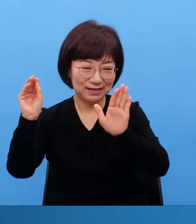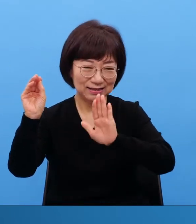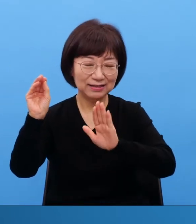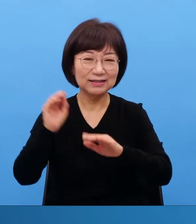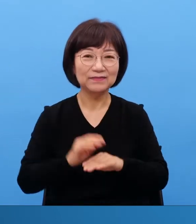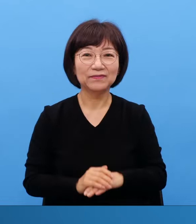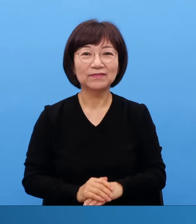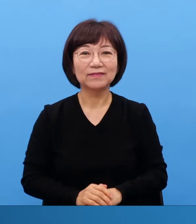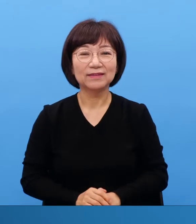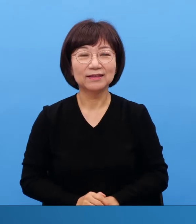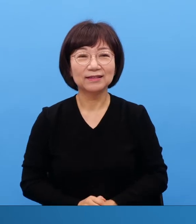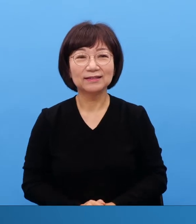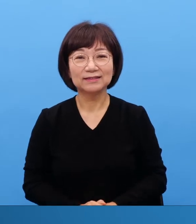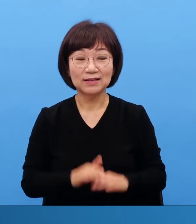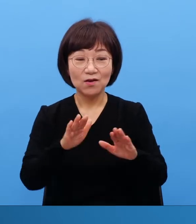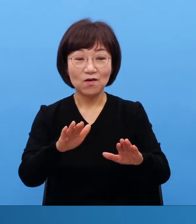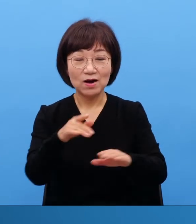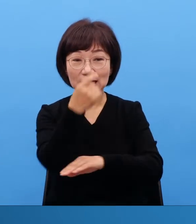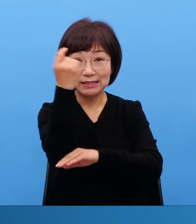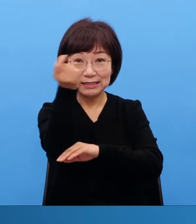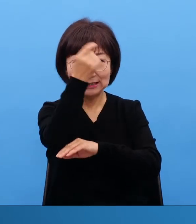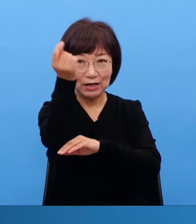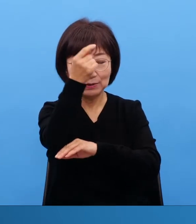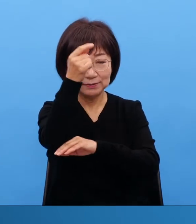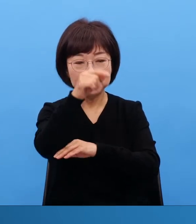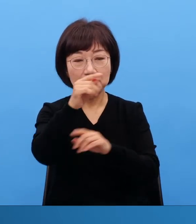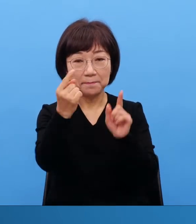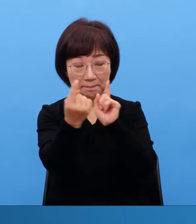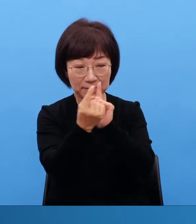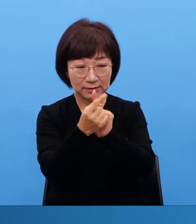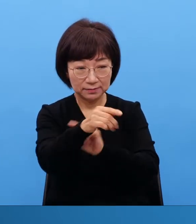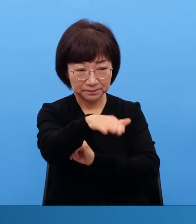틀림없이 다윗에게 중요한 메시지를 전달했겠죠